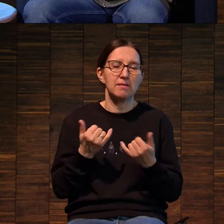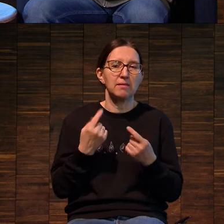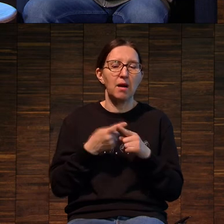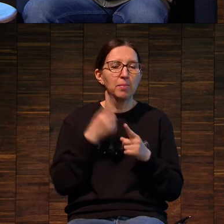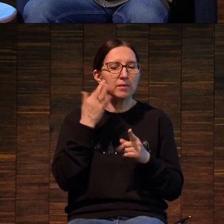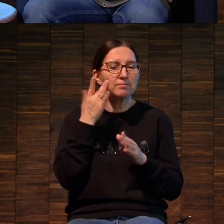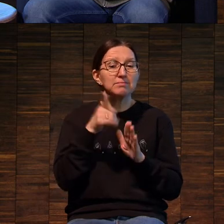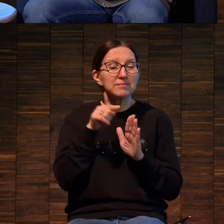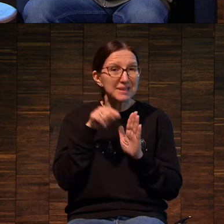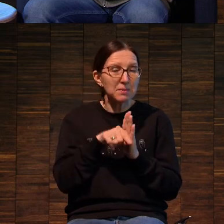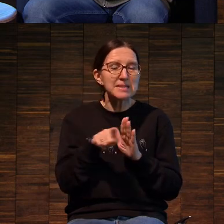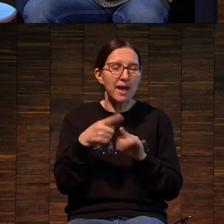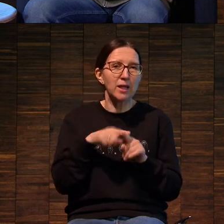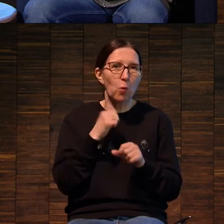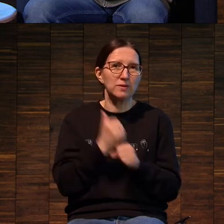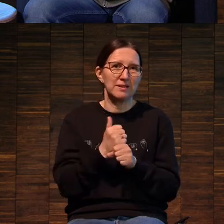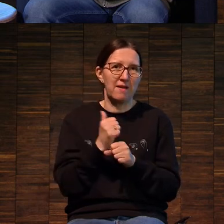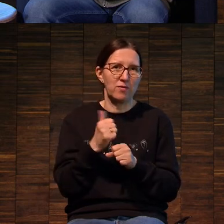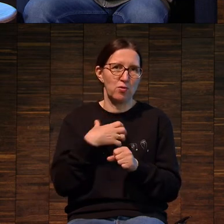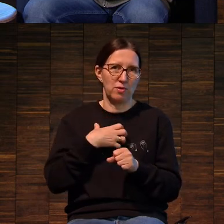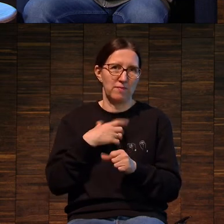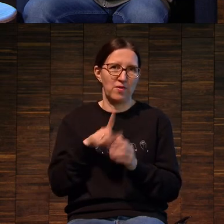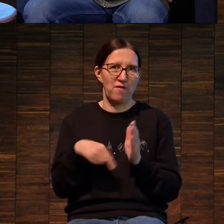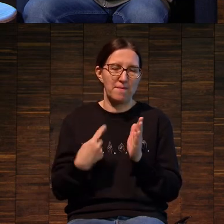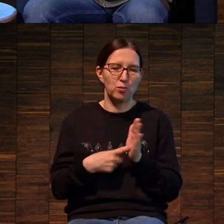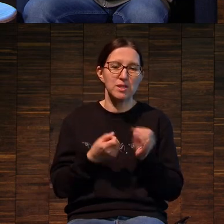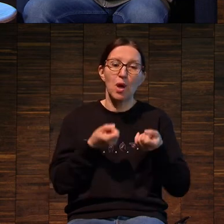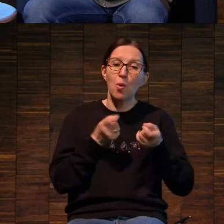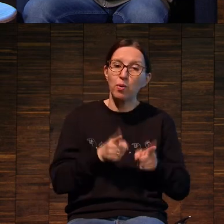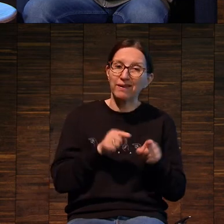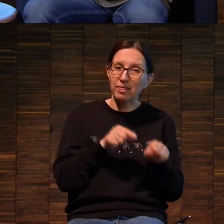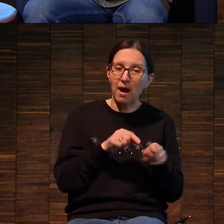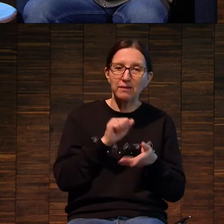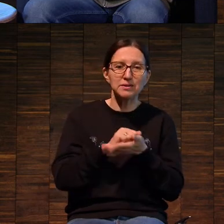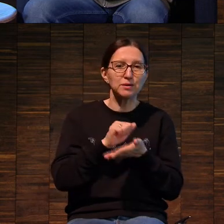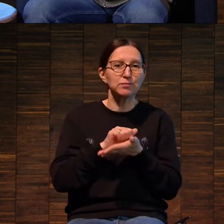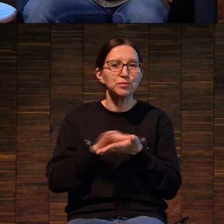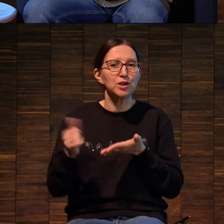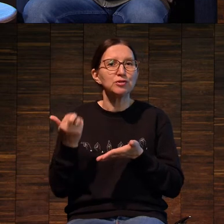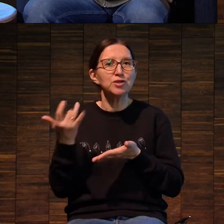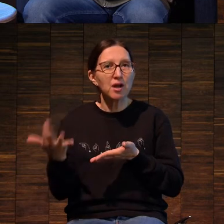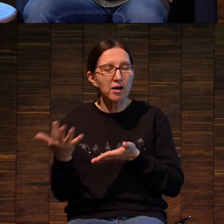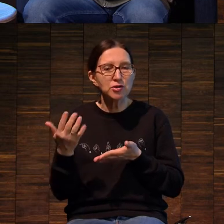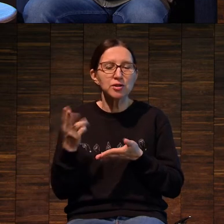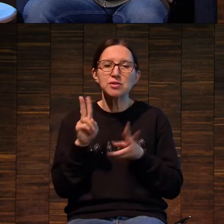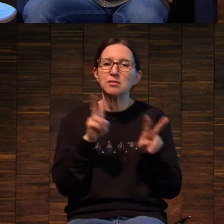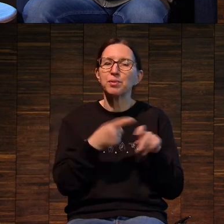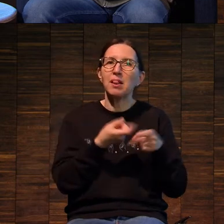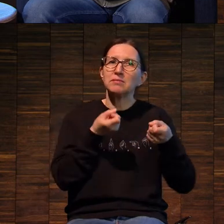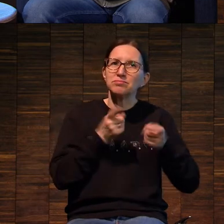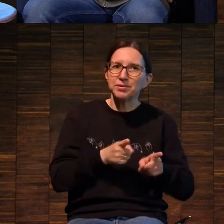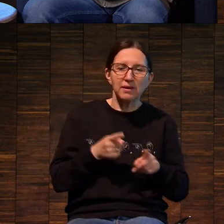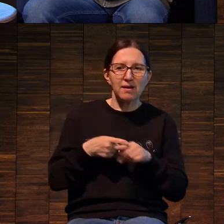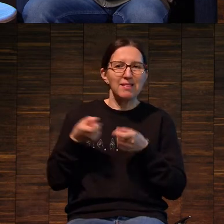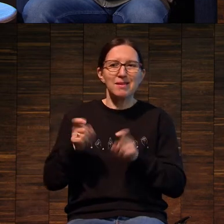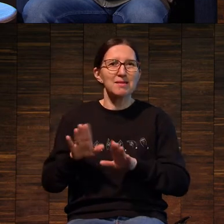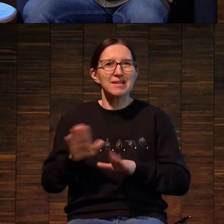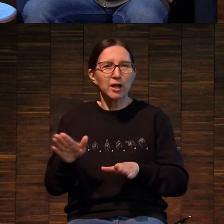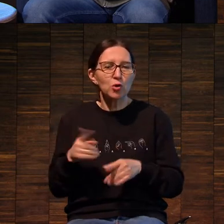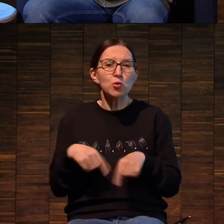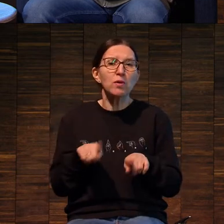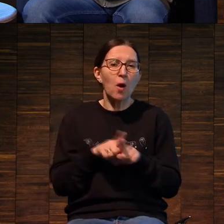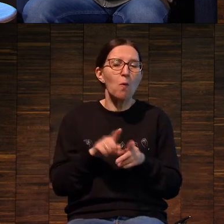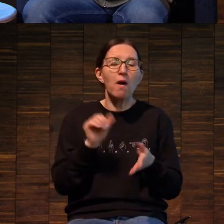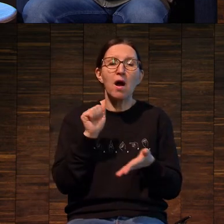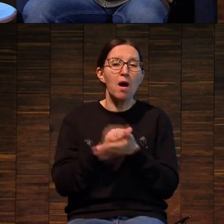дела это, наверное, основной вопрос. Вопрос оригинальности, тиражности, что такое настоящее, ненастоящее. То, что такое